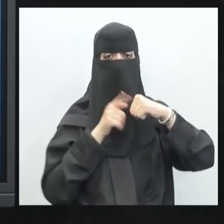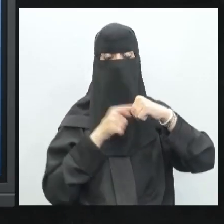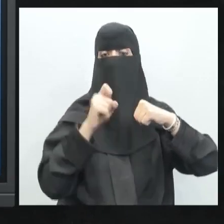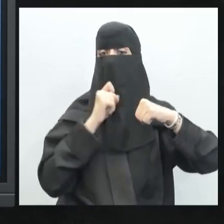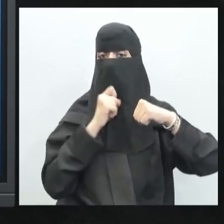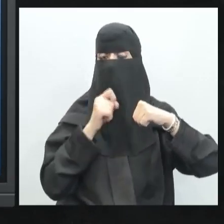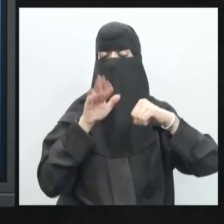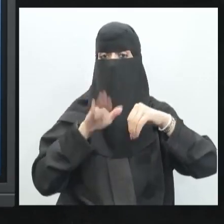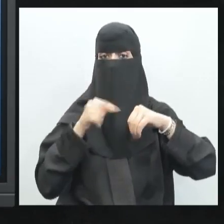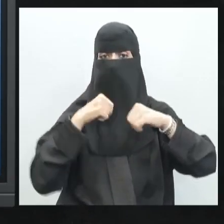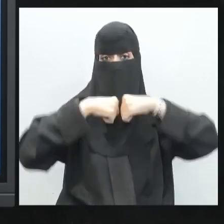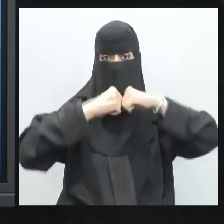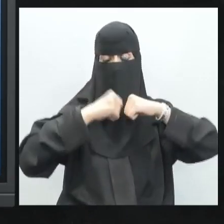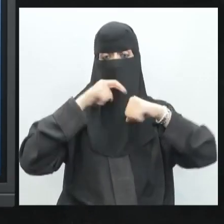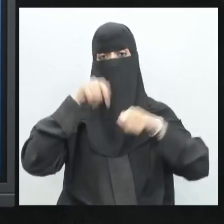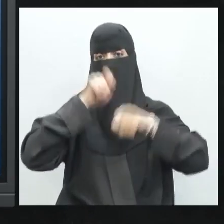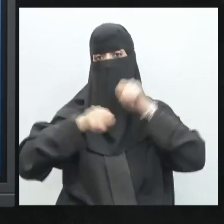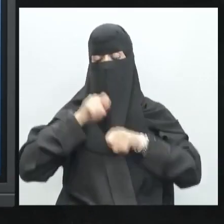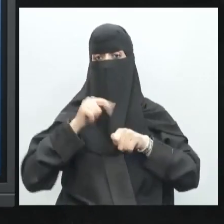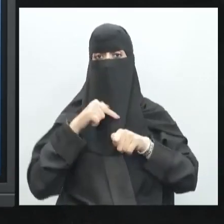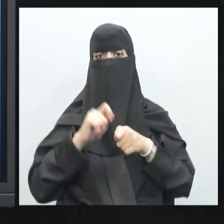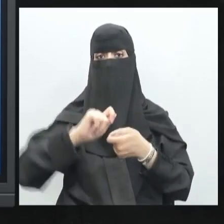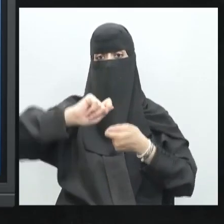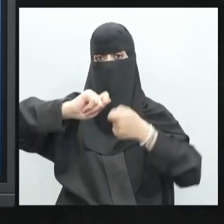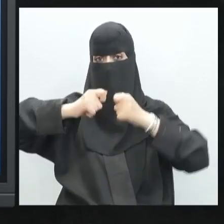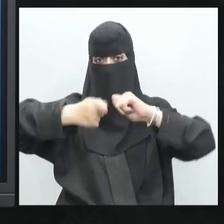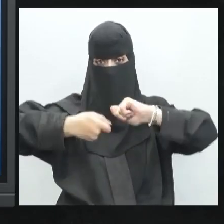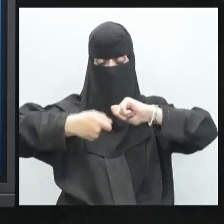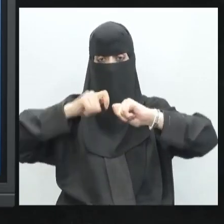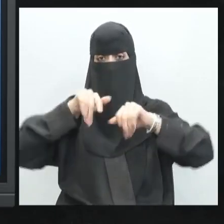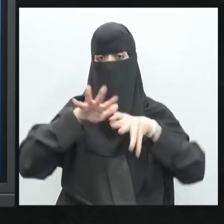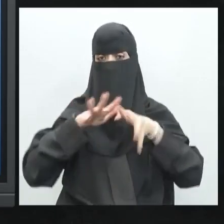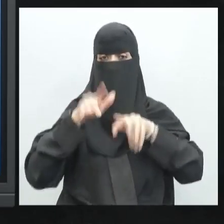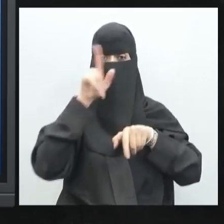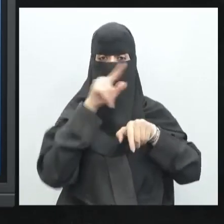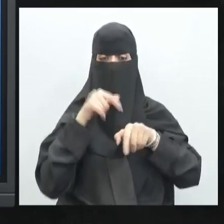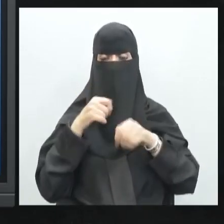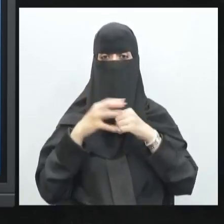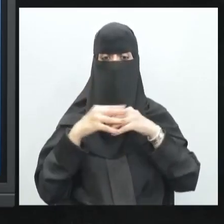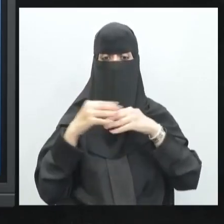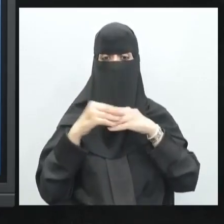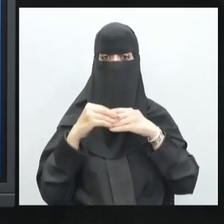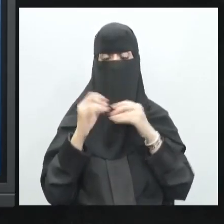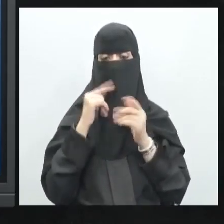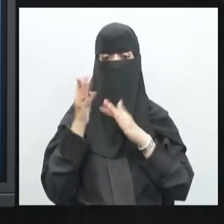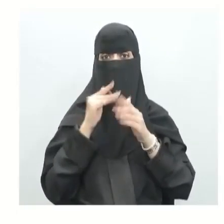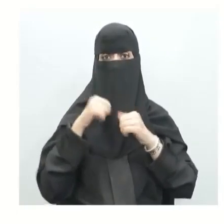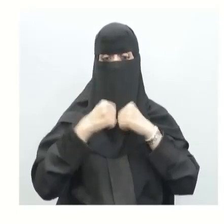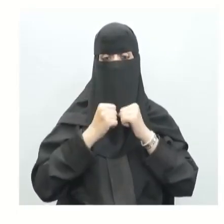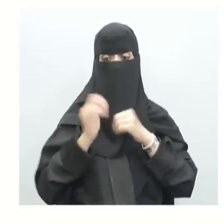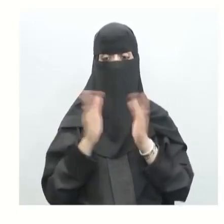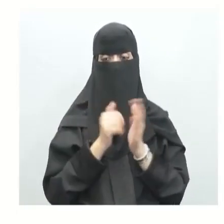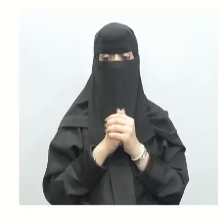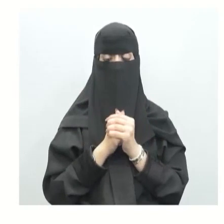الغضروف هذه العملية قد تؤدي إلى التواء تحرك أو تشوه في الأصابع أو في المفاصل